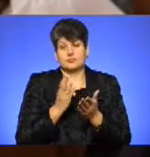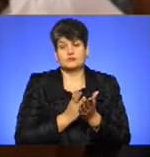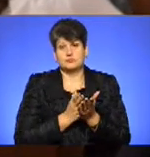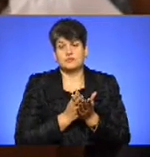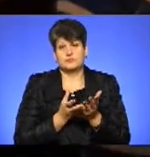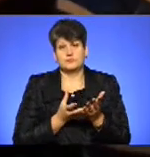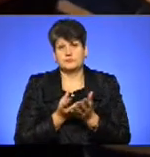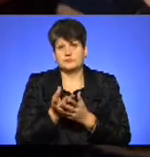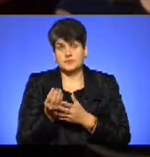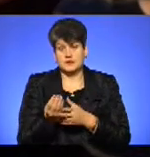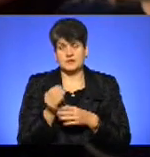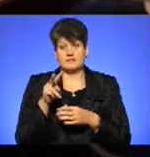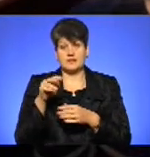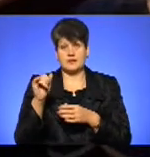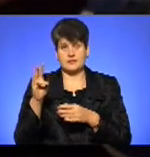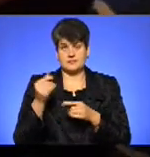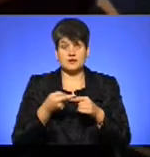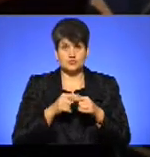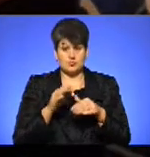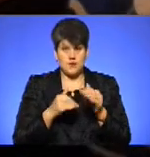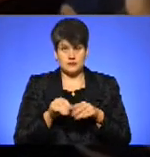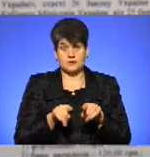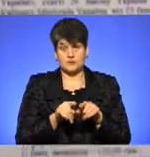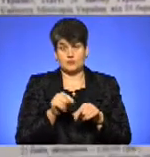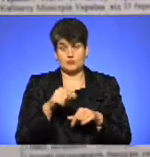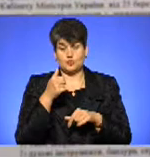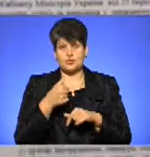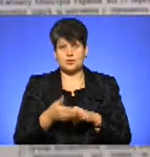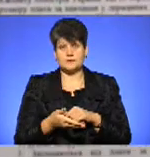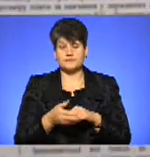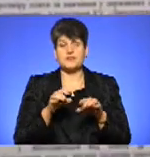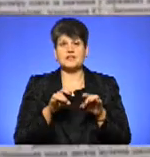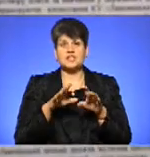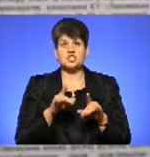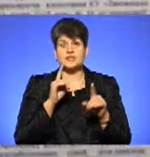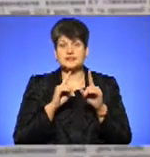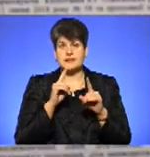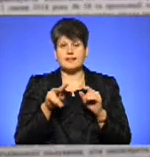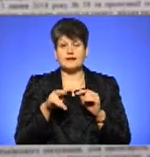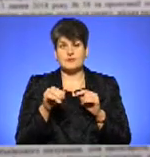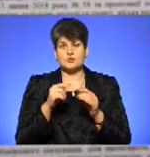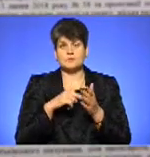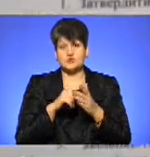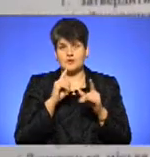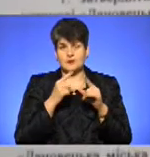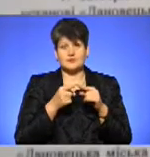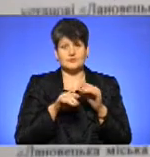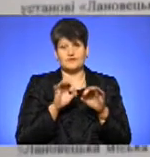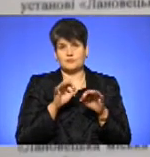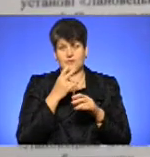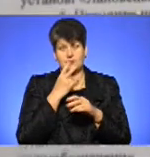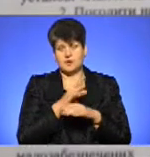ОТГ. Таку практику планують продовжити і цього року. Рішення сесії Лановецької міської ради таку вибірку не